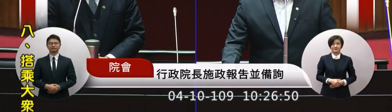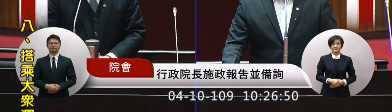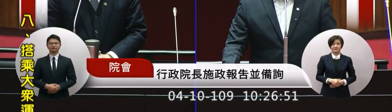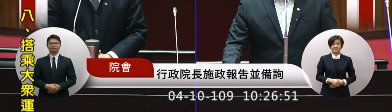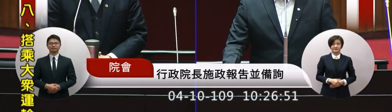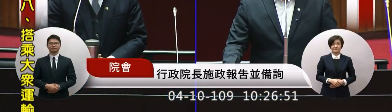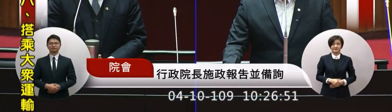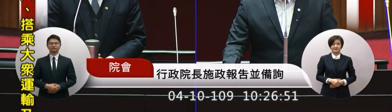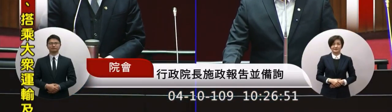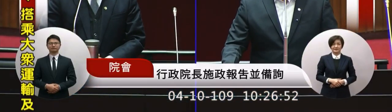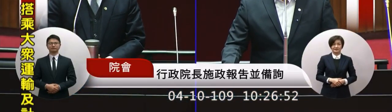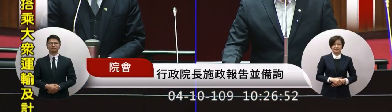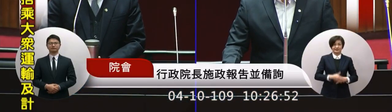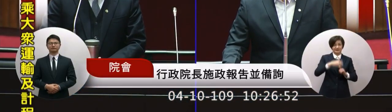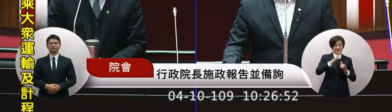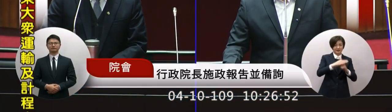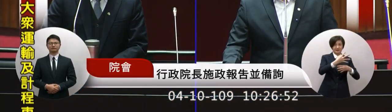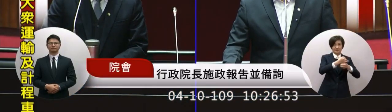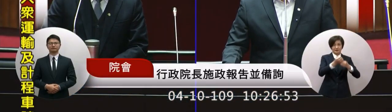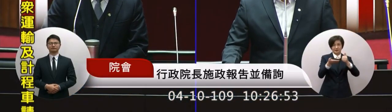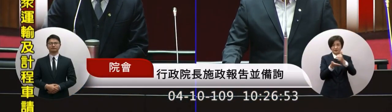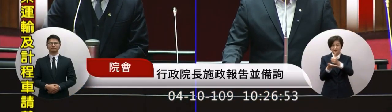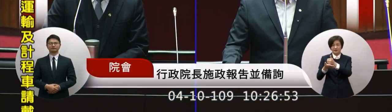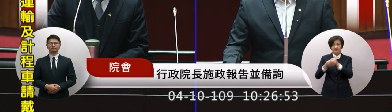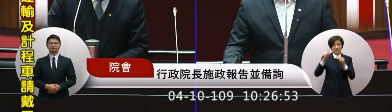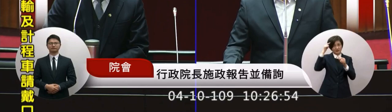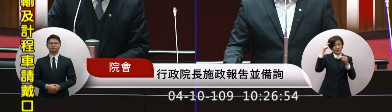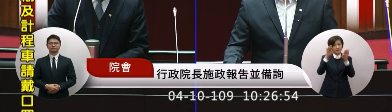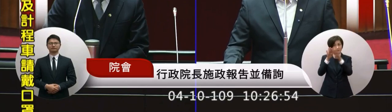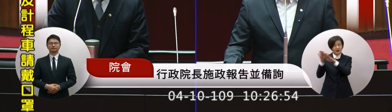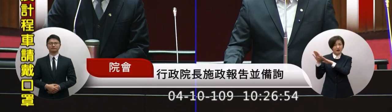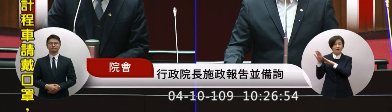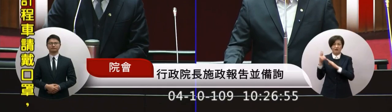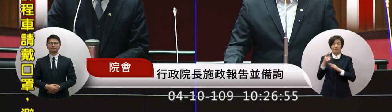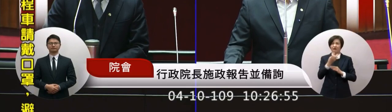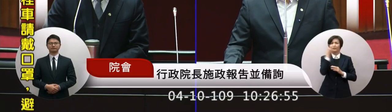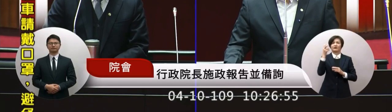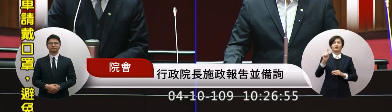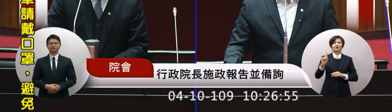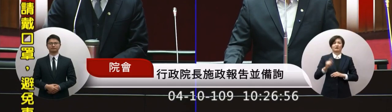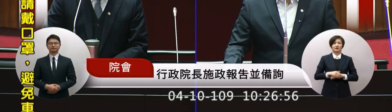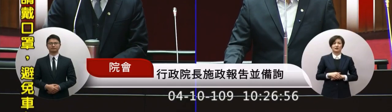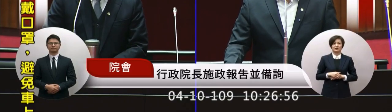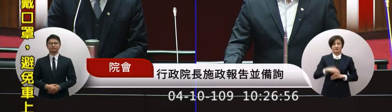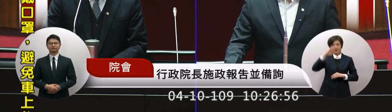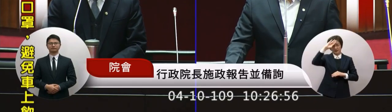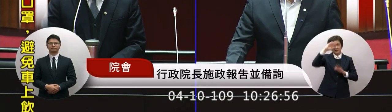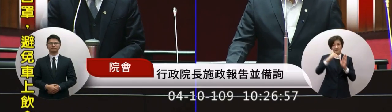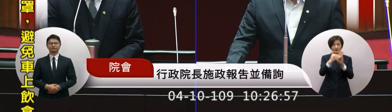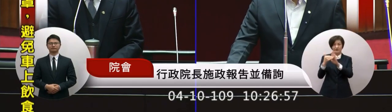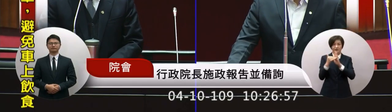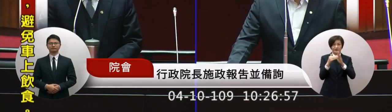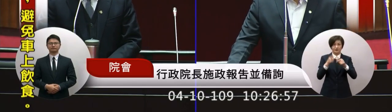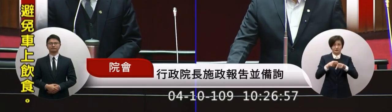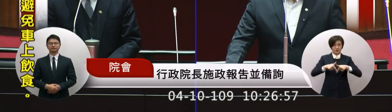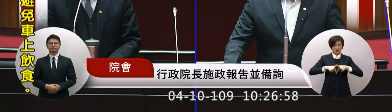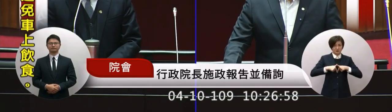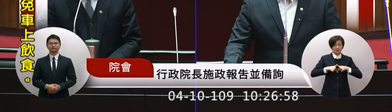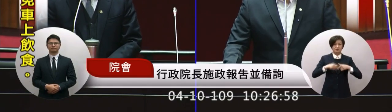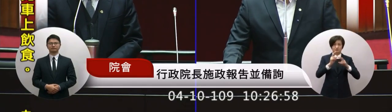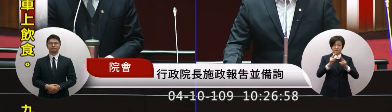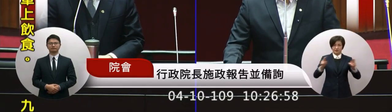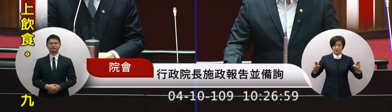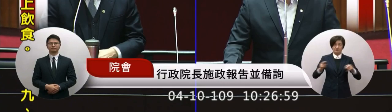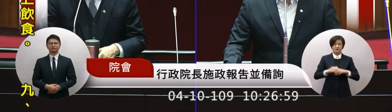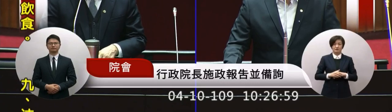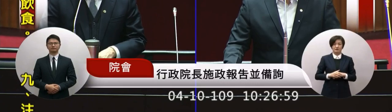這個清明假期的連假我們發現說我們防疫中心所指示的